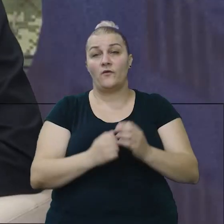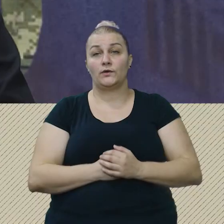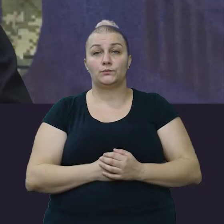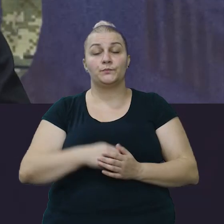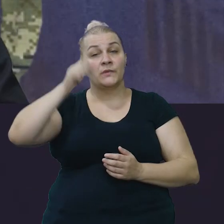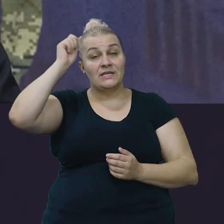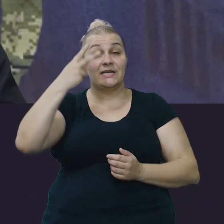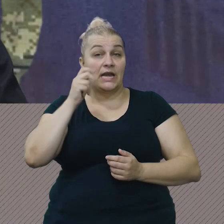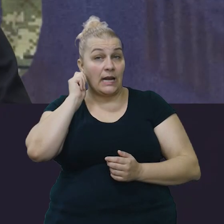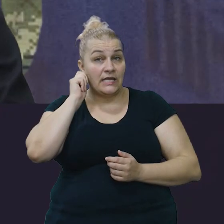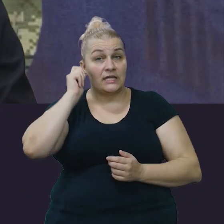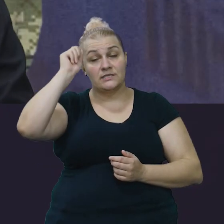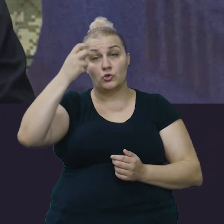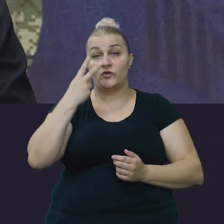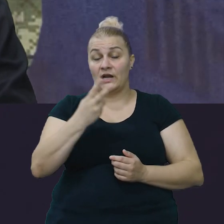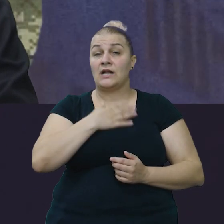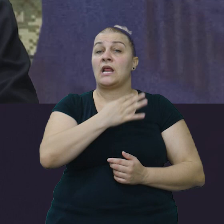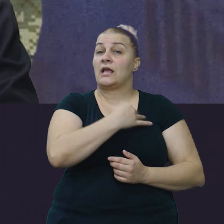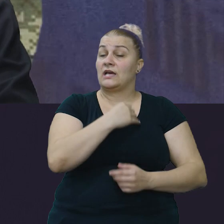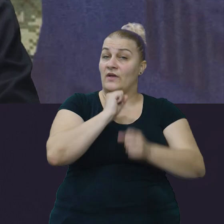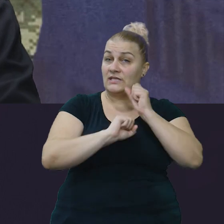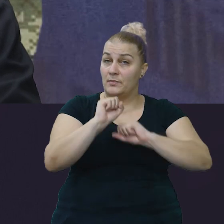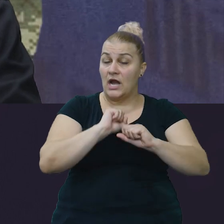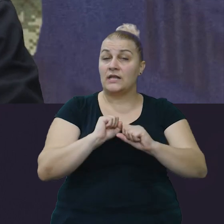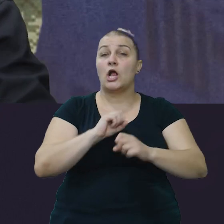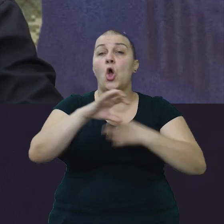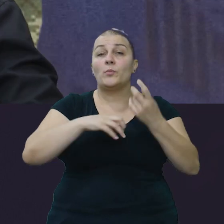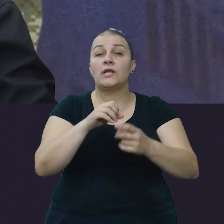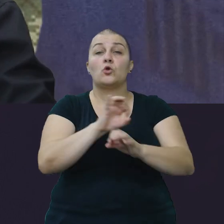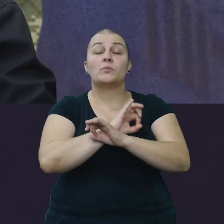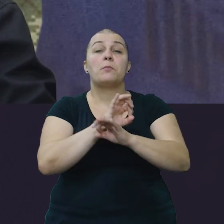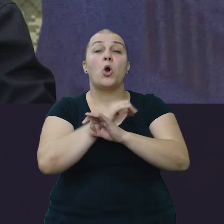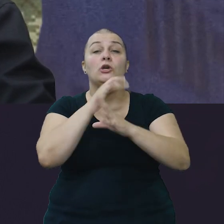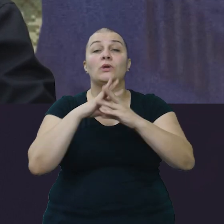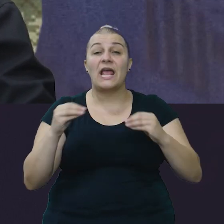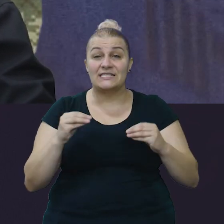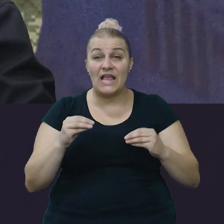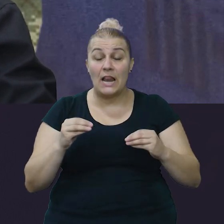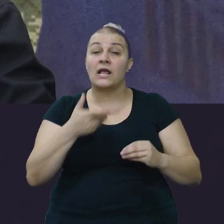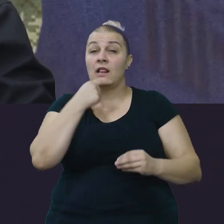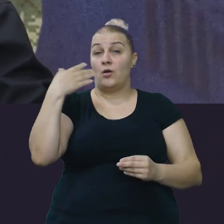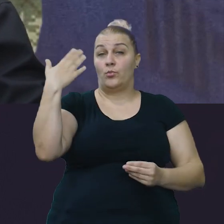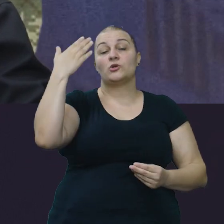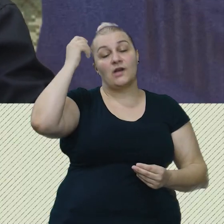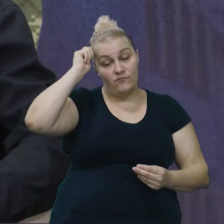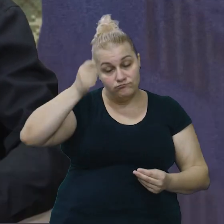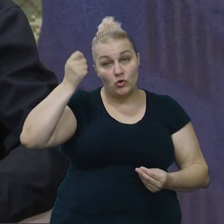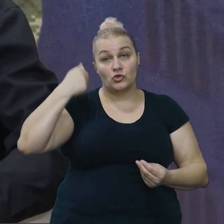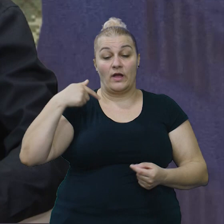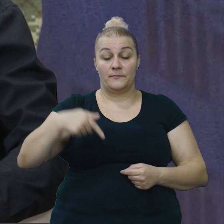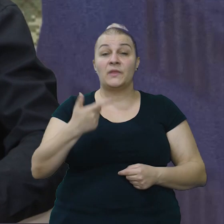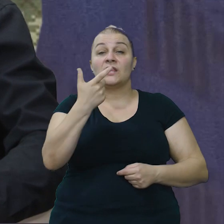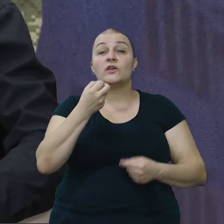CNGTce poštova gledati, dragi hrvatski branitelji, obitelji, umrlih, poginujih i nestalih hrvatskih vitezov, lije pozdrav poštovanje. Mi smo u